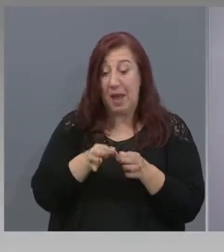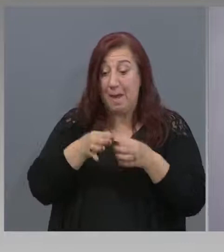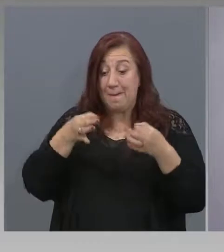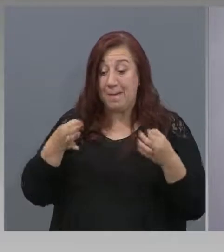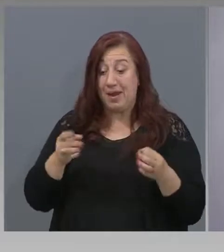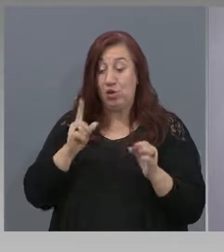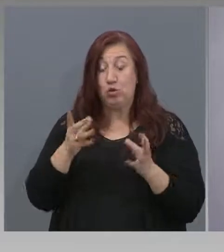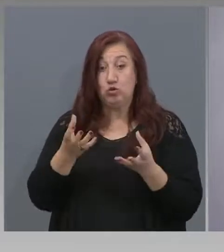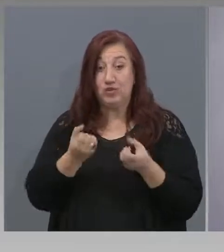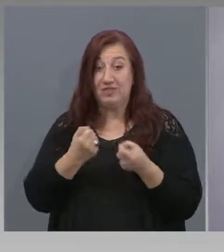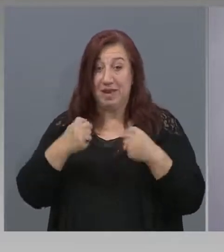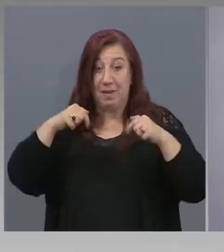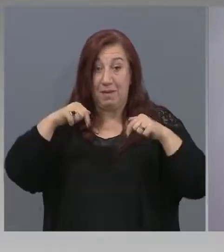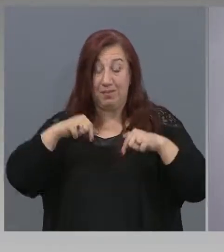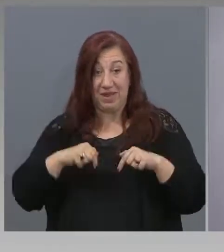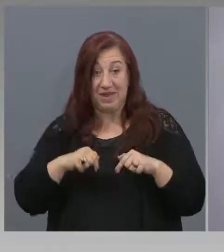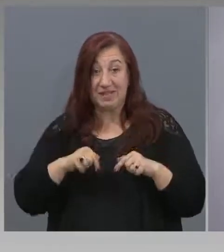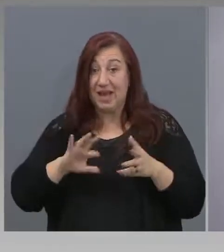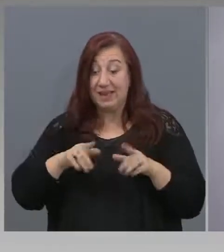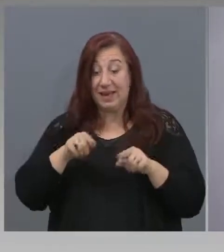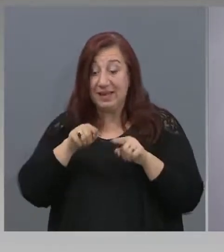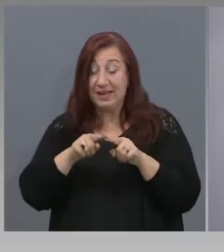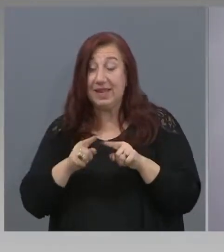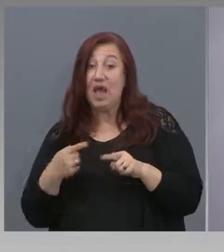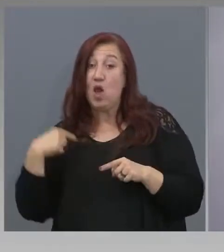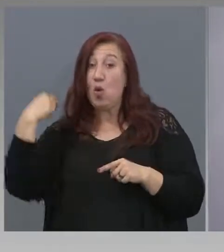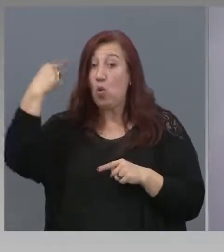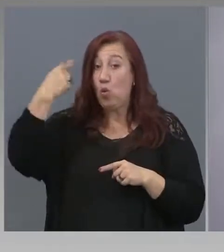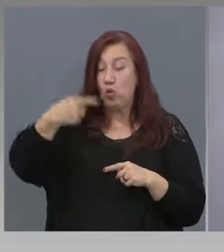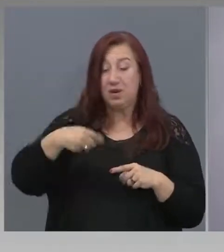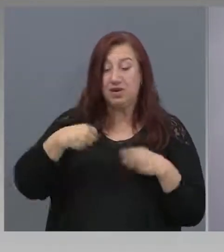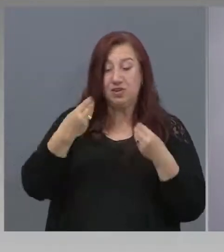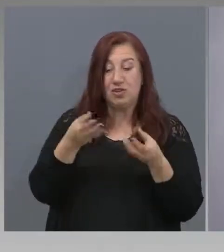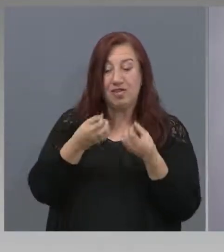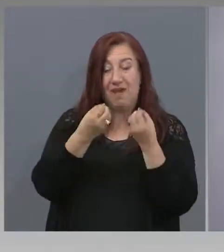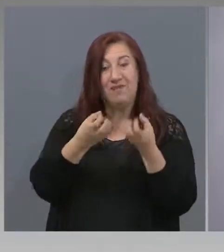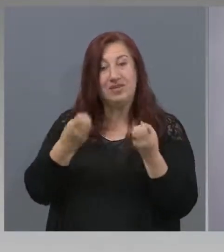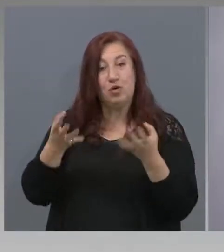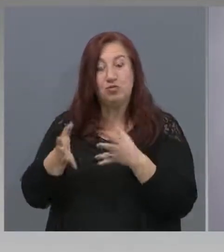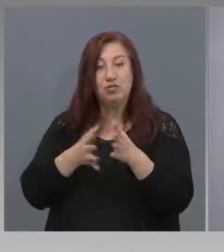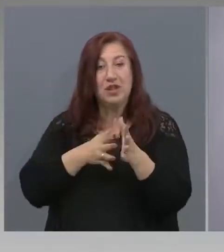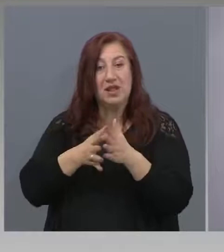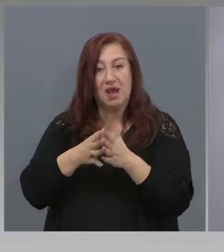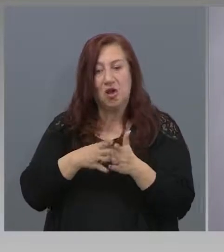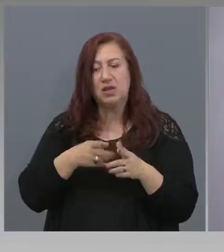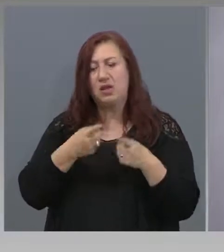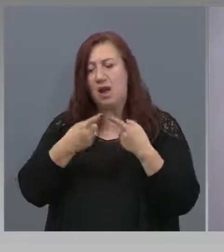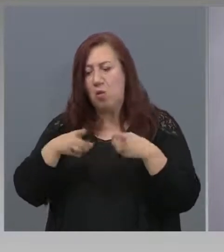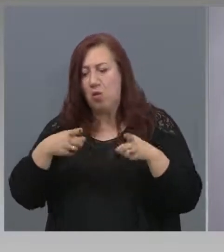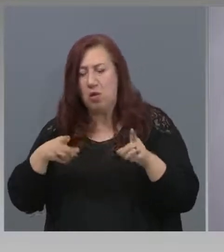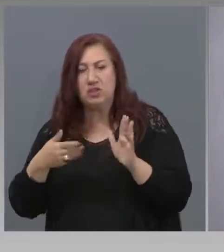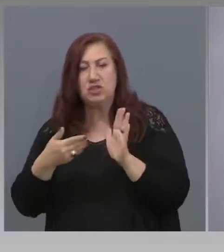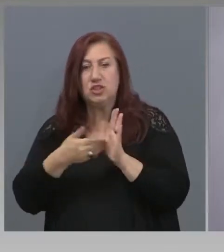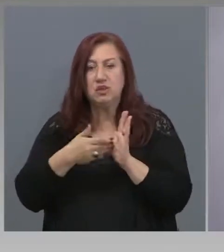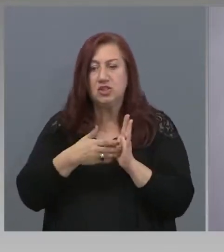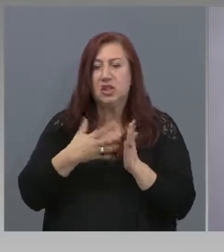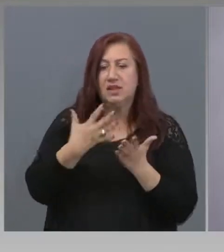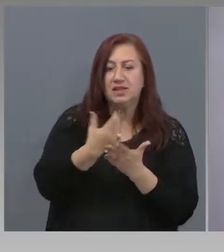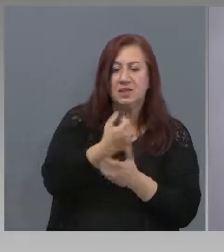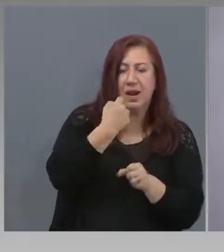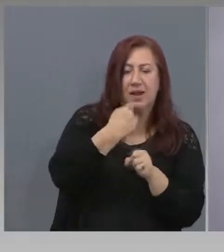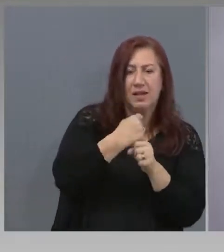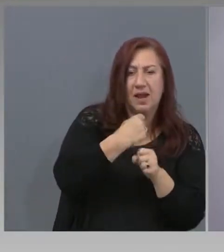утре ще дадат възможност на хората, които по една или друга причина, надяваме се, времено са освободени от работа, да си намерят припитани